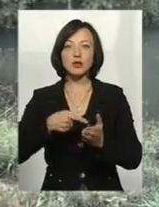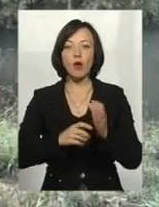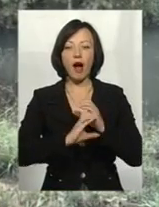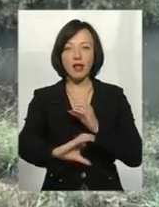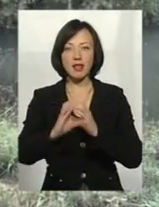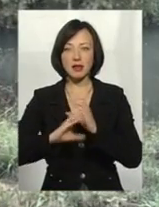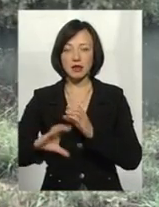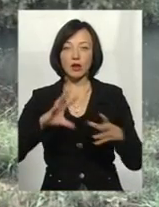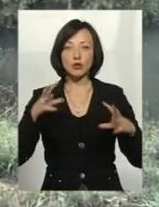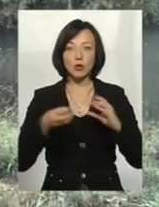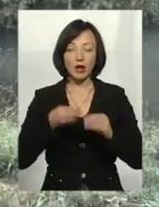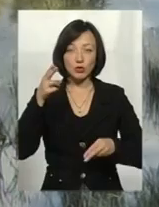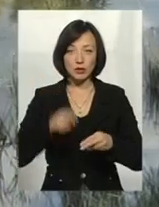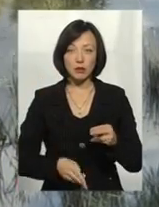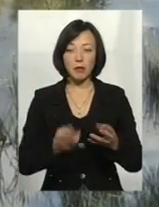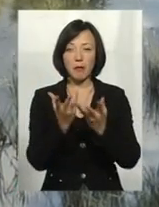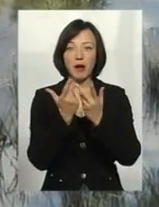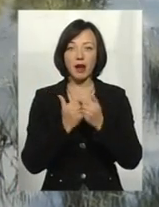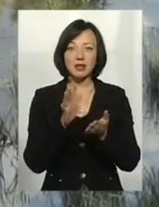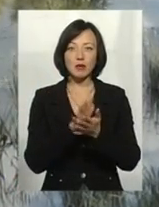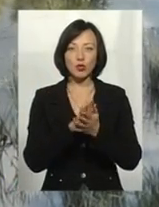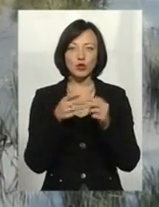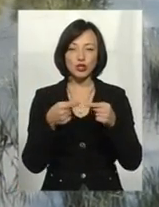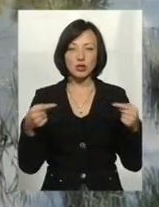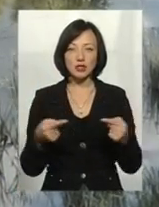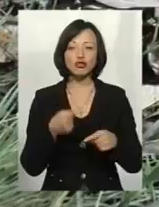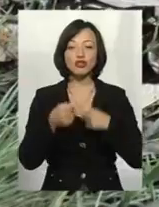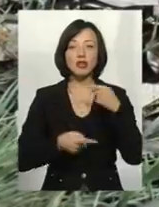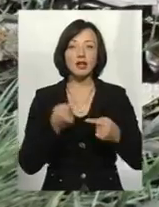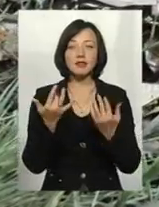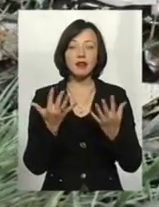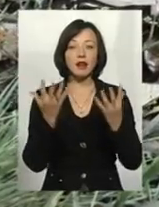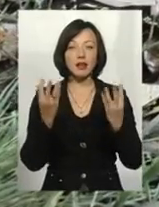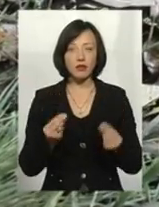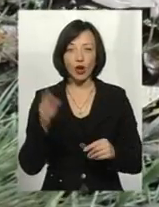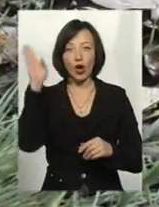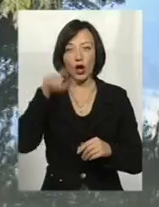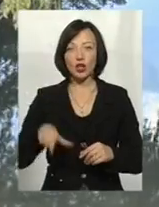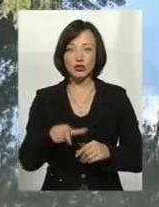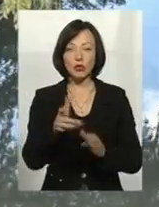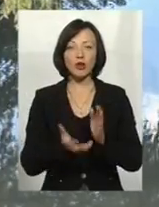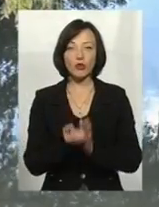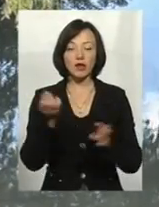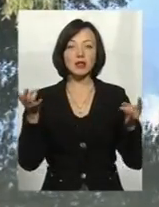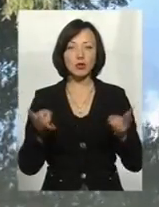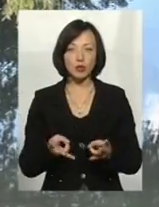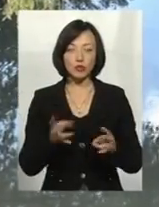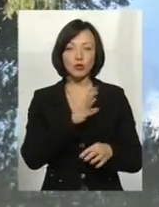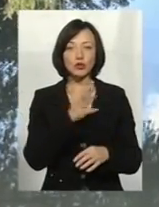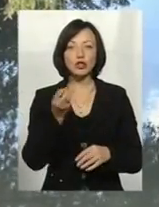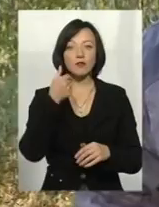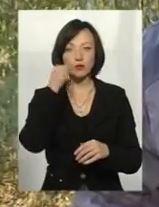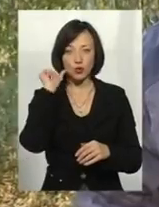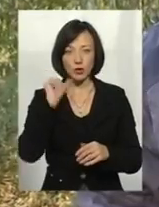Остаточні результати про перелік забруднюючих речовин буде за кілька днів. Однак річку рятувати необхідно було ще